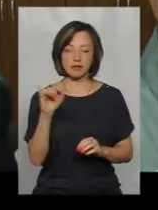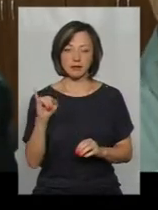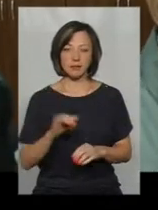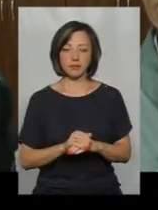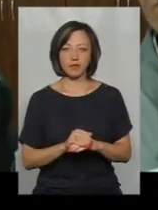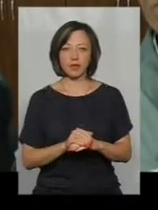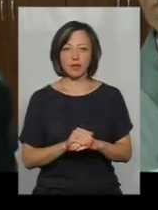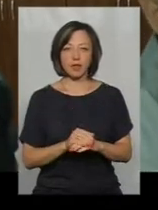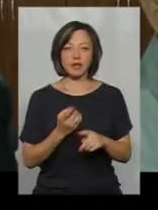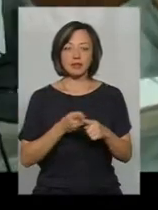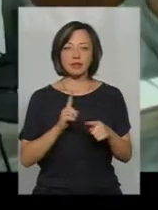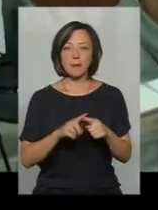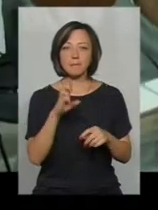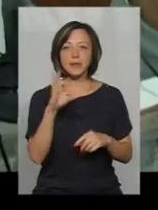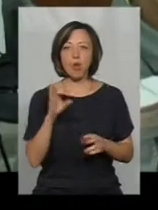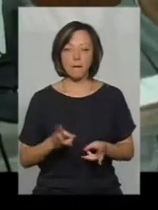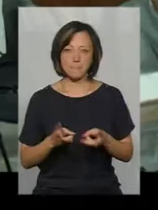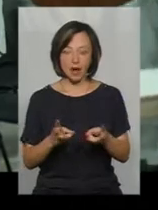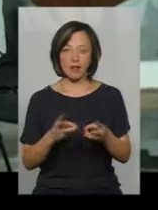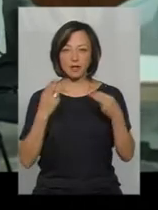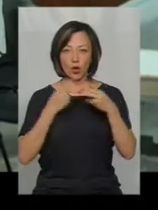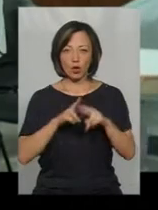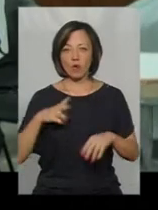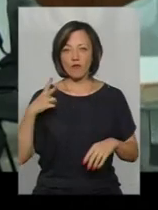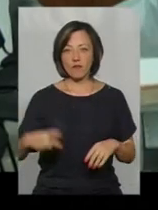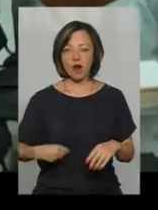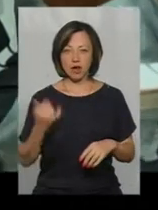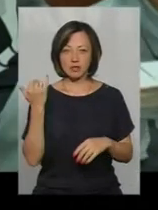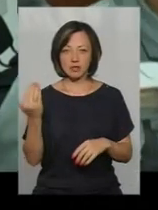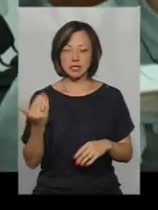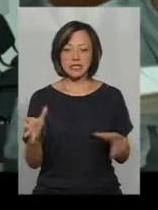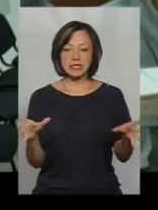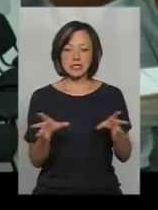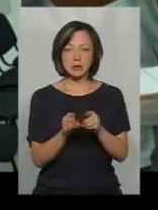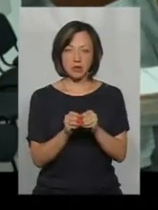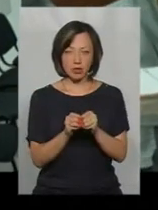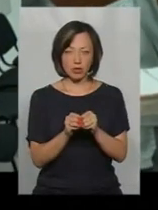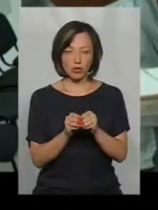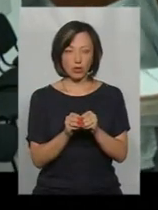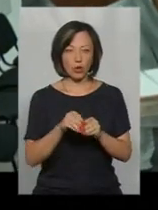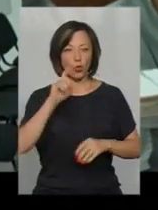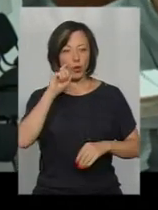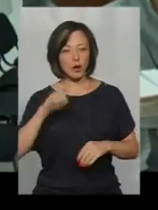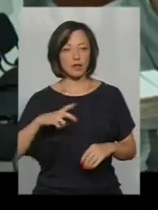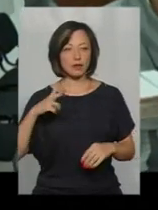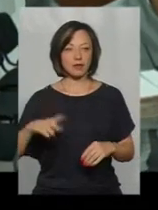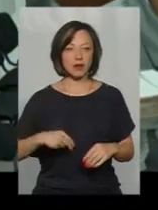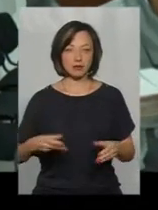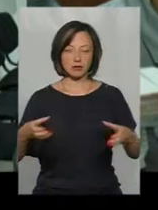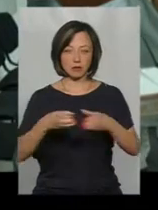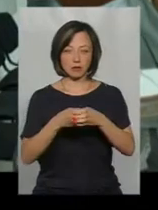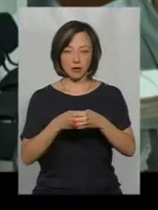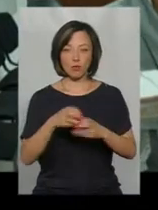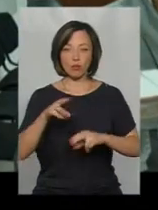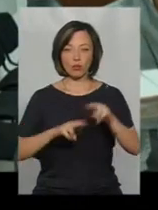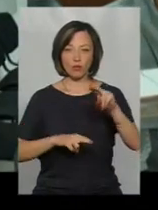Турбіна на органічному циклу. Технології Франція, спільна Україна-Франція, консорціум Крігер